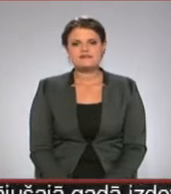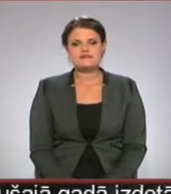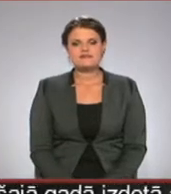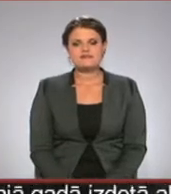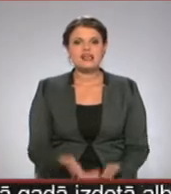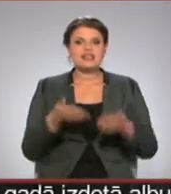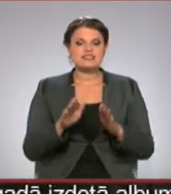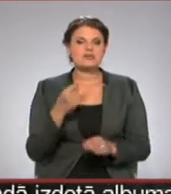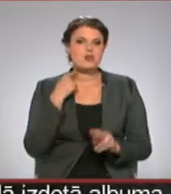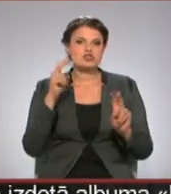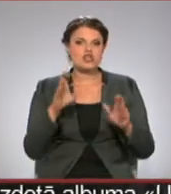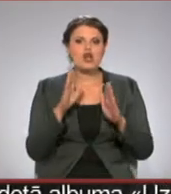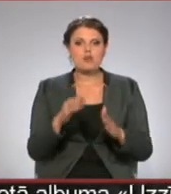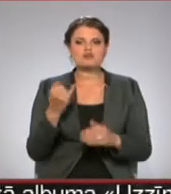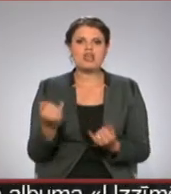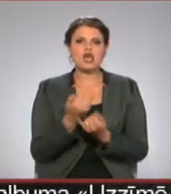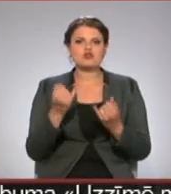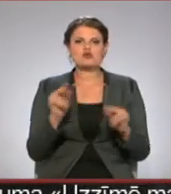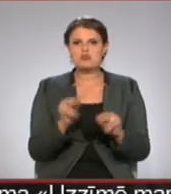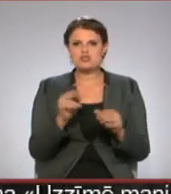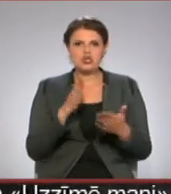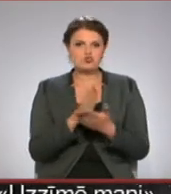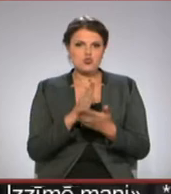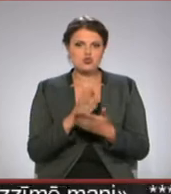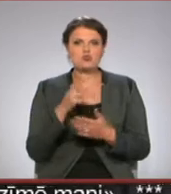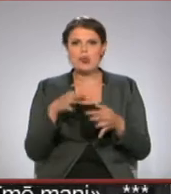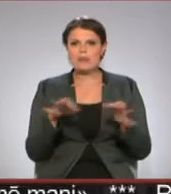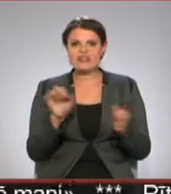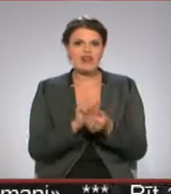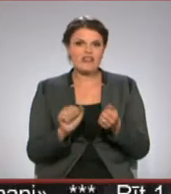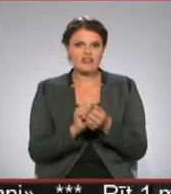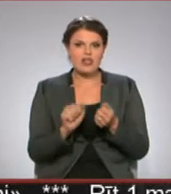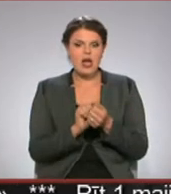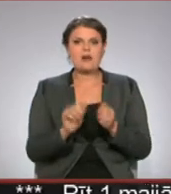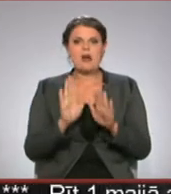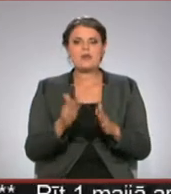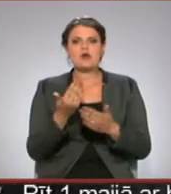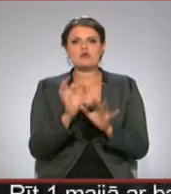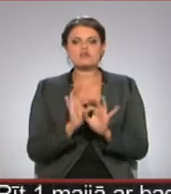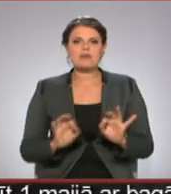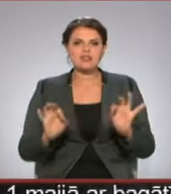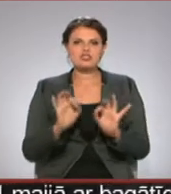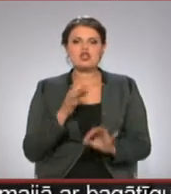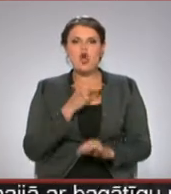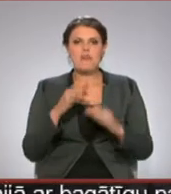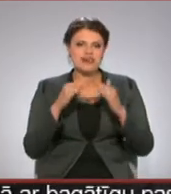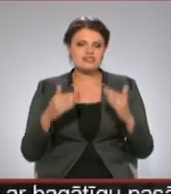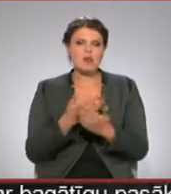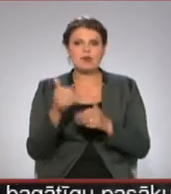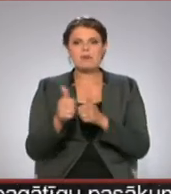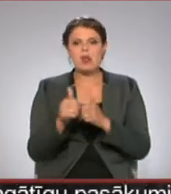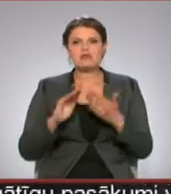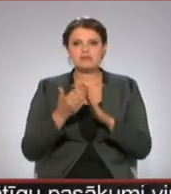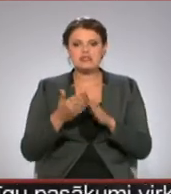Zimuša Rīgā būs aizrajošs muzikāls notikums turklāt brīvā dabā pie jūsu brīnišķīgā operas nam, kur blakus ir pilsētas